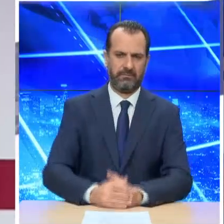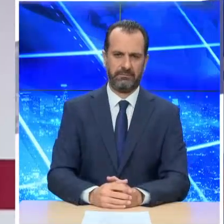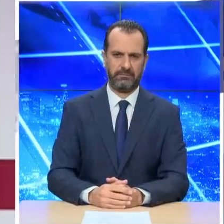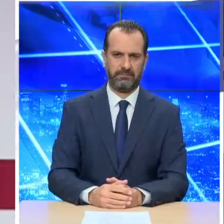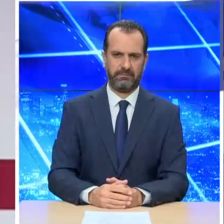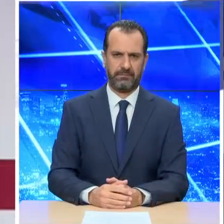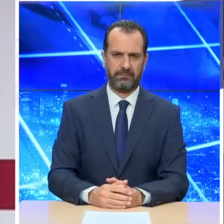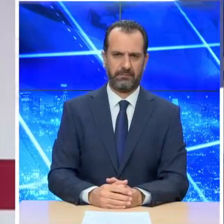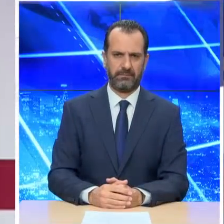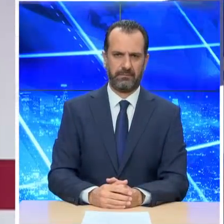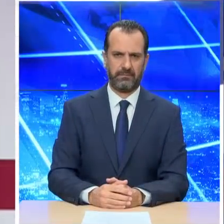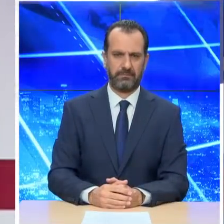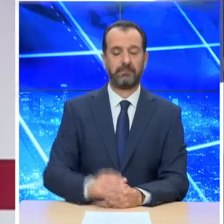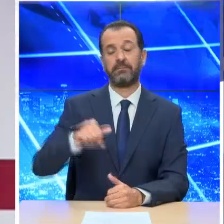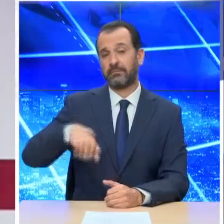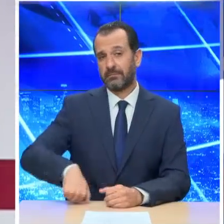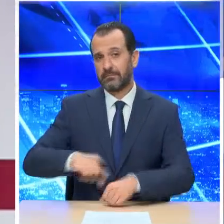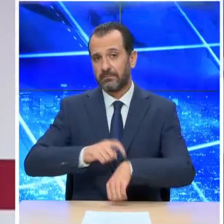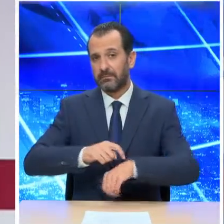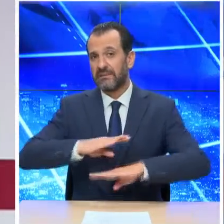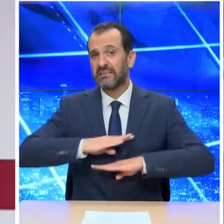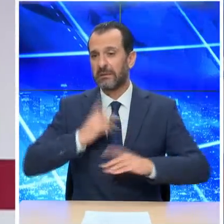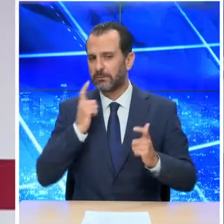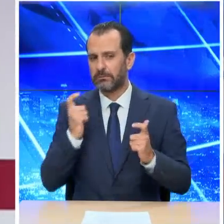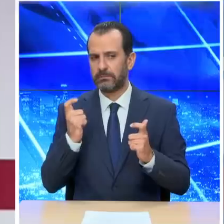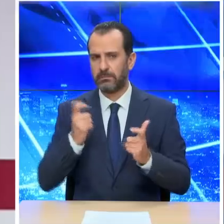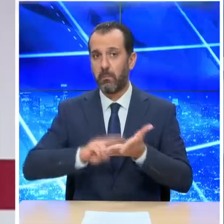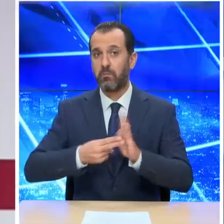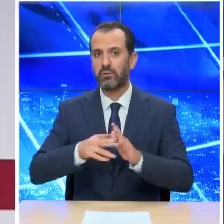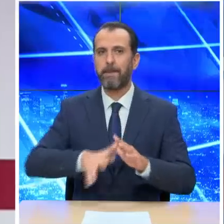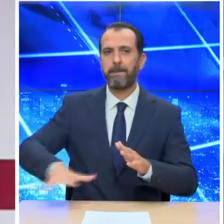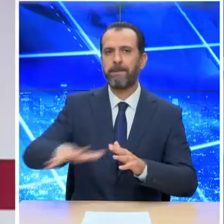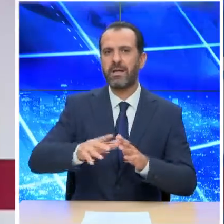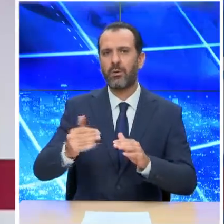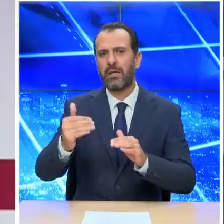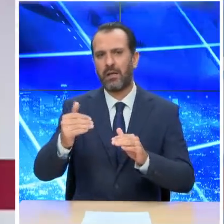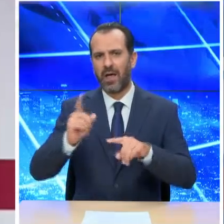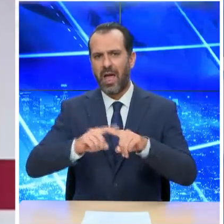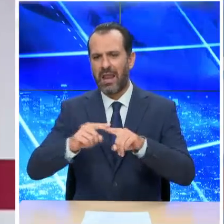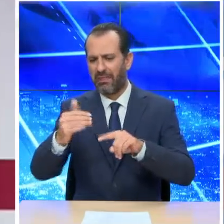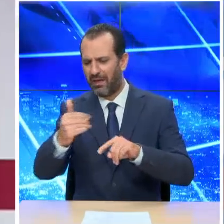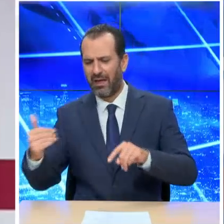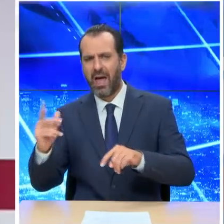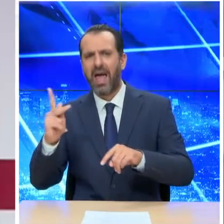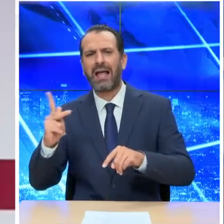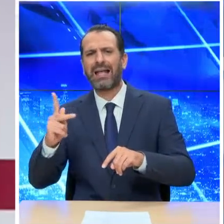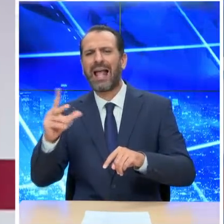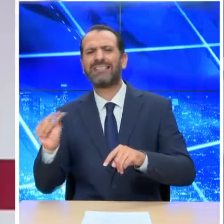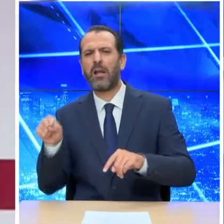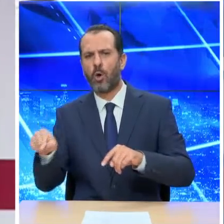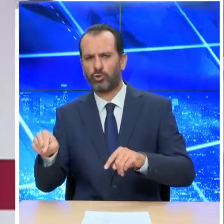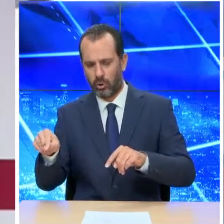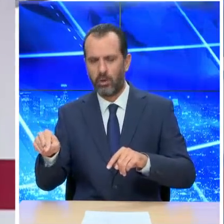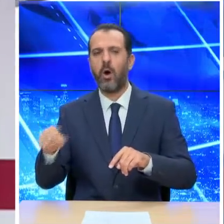Σε αυξημένη ετοιμότητα βρίσκονται οι ένοπλες δυνάμεις στην ευρύτερη περιοχή του Καστελόριζου λόγω της επίσκεψης της Προέδρου της